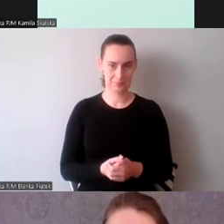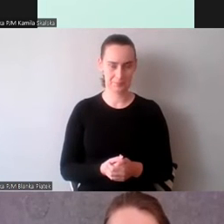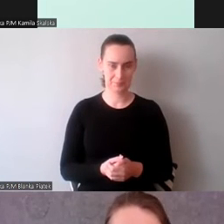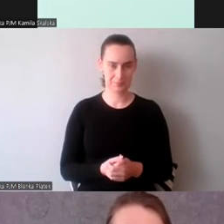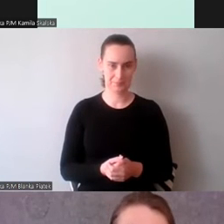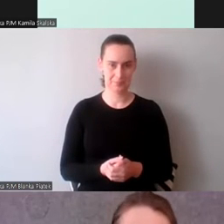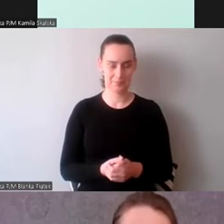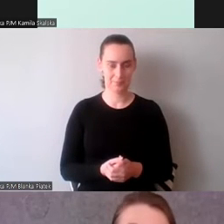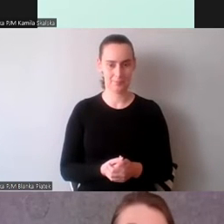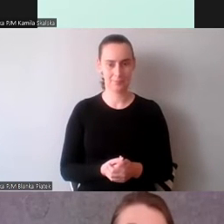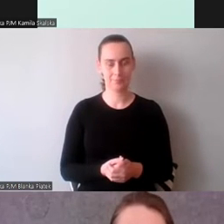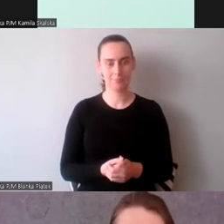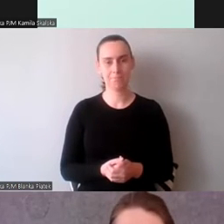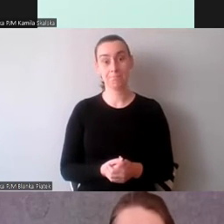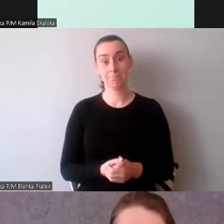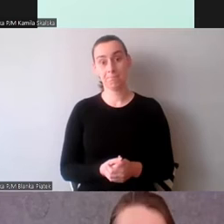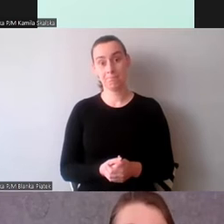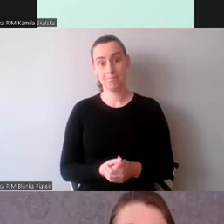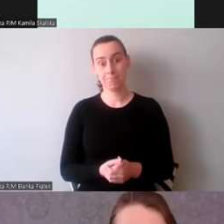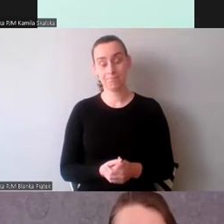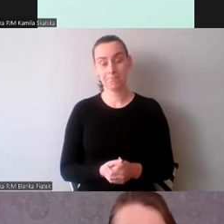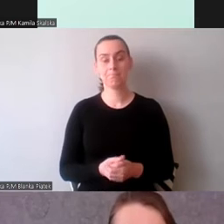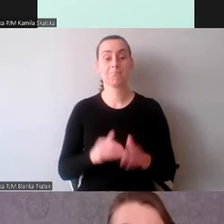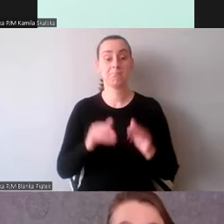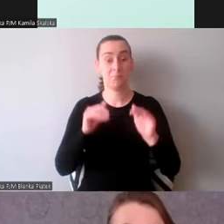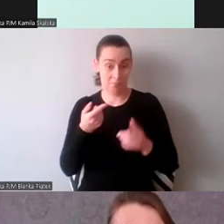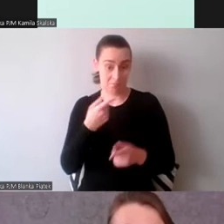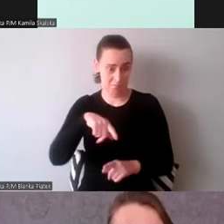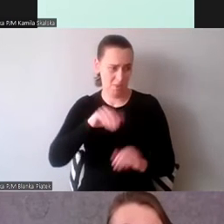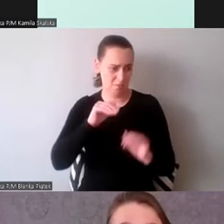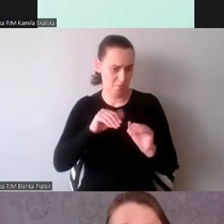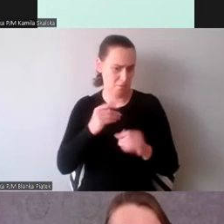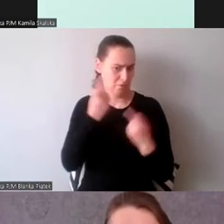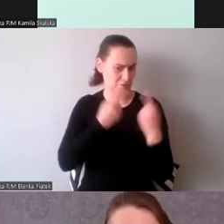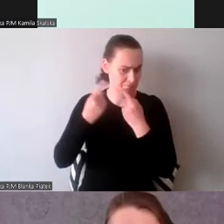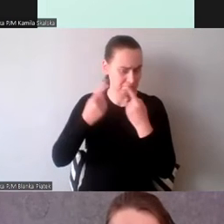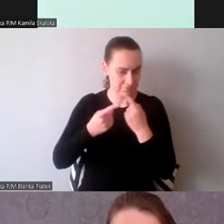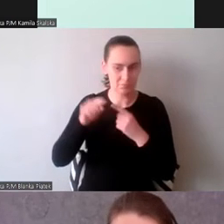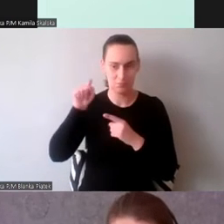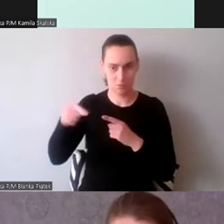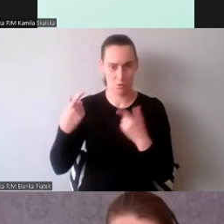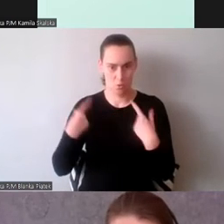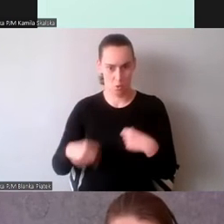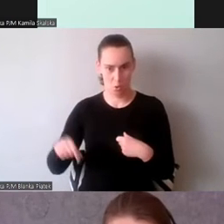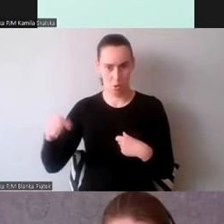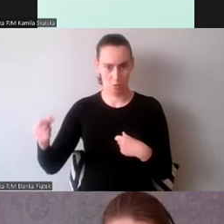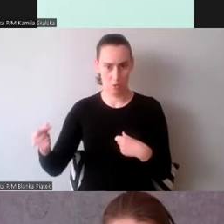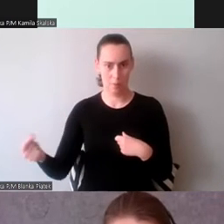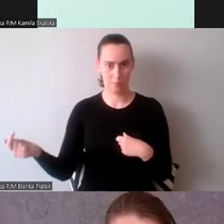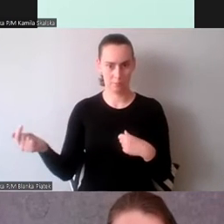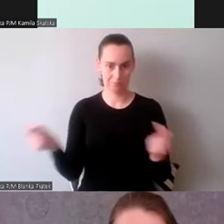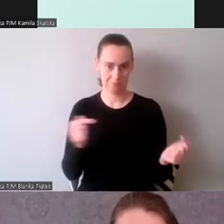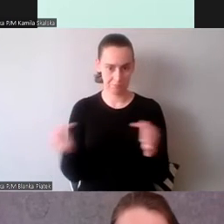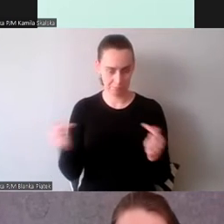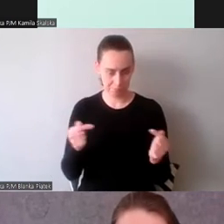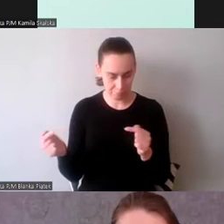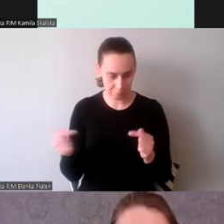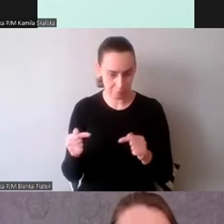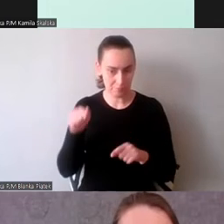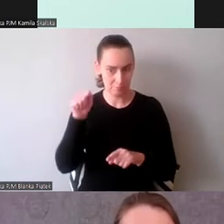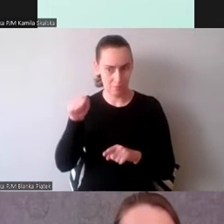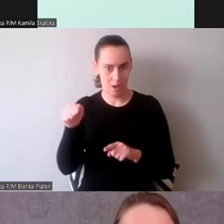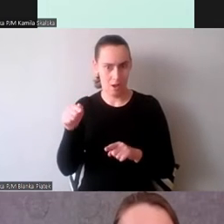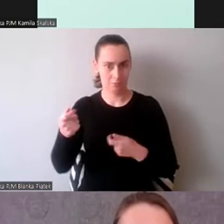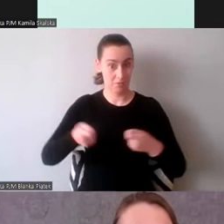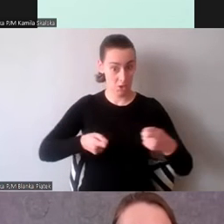Może nam się wydawać, że to właśnie uczestnicy rozmowy koordynują rozmową, jednak tak naprawdę to właśnie tłumacz odgrywa